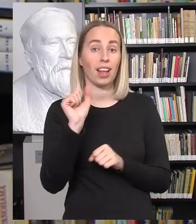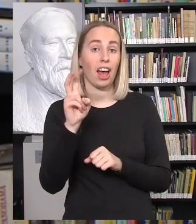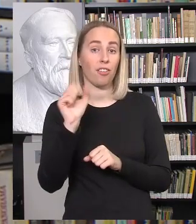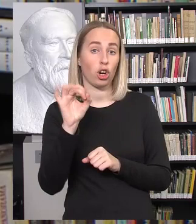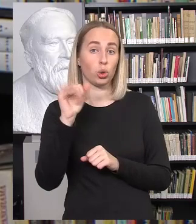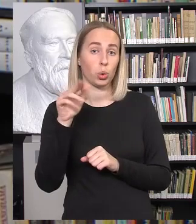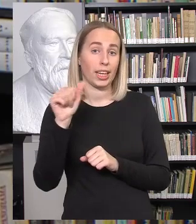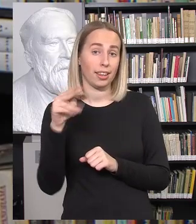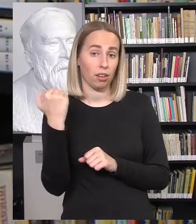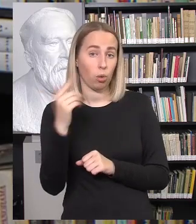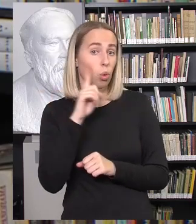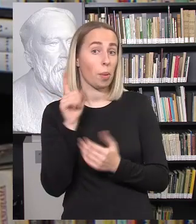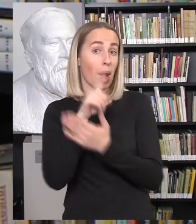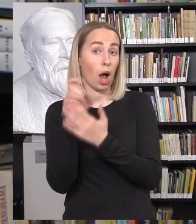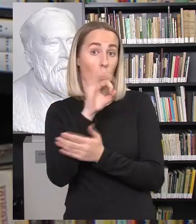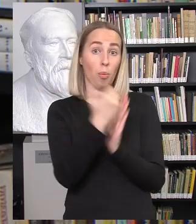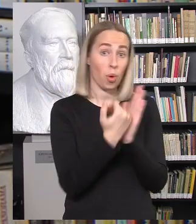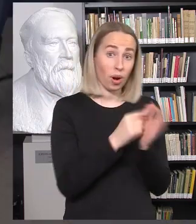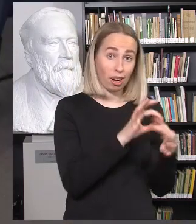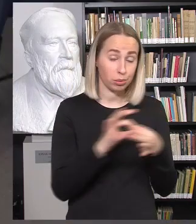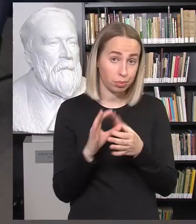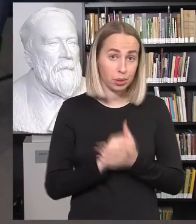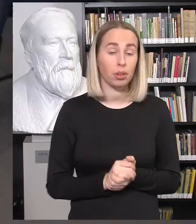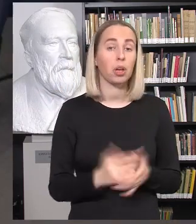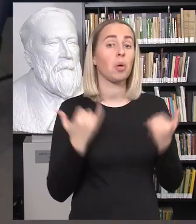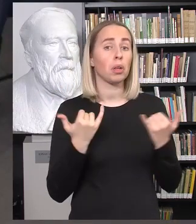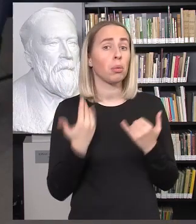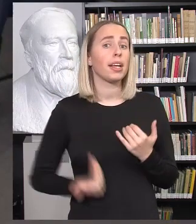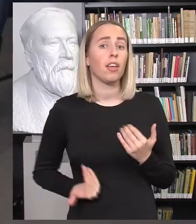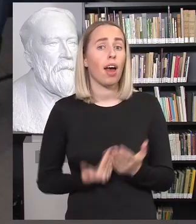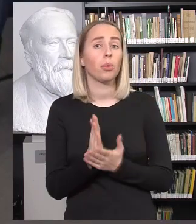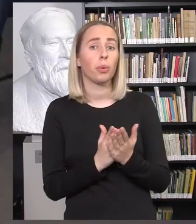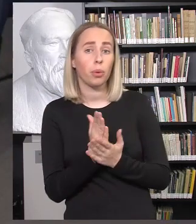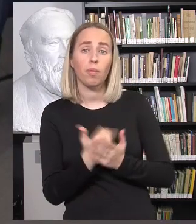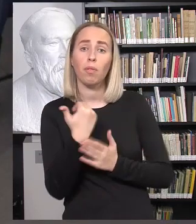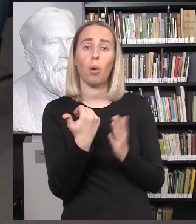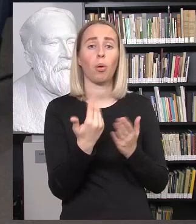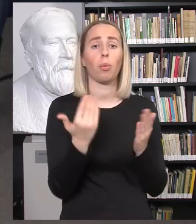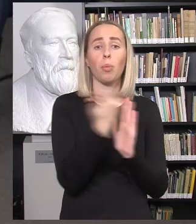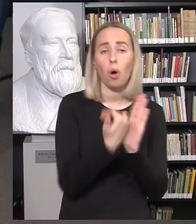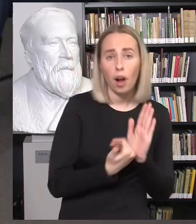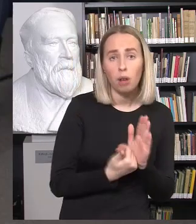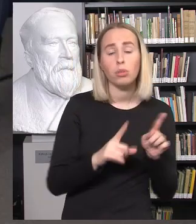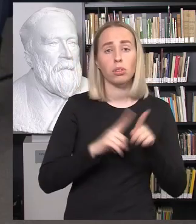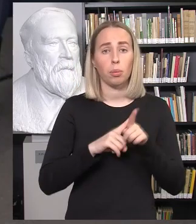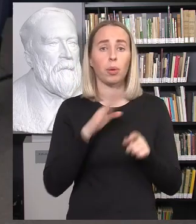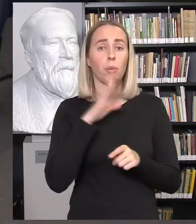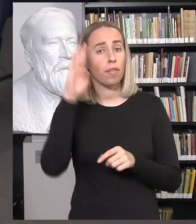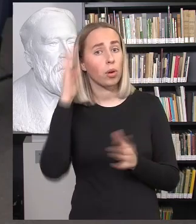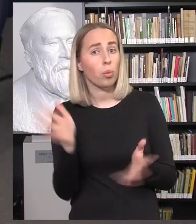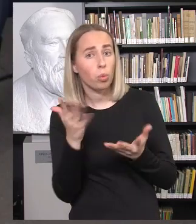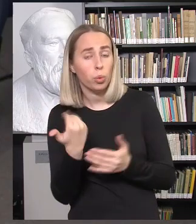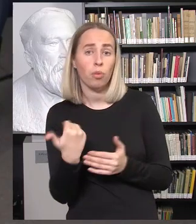šukyti, iš kartų ir užduoti klausimą. Tai kas dabar tos gyvenimo įgūdžio programos, litiškumo programos? Be kita, kuo tuose